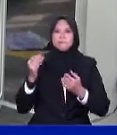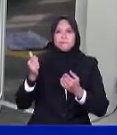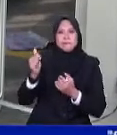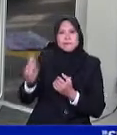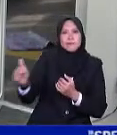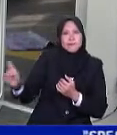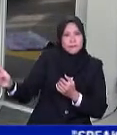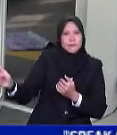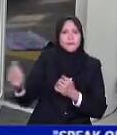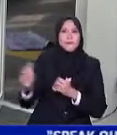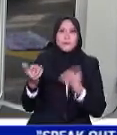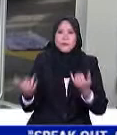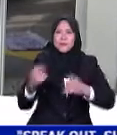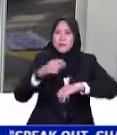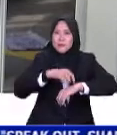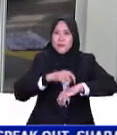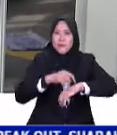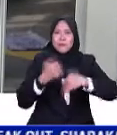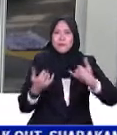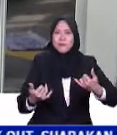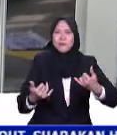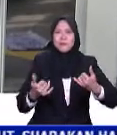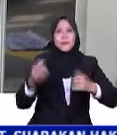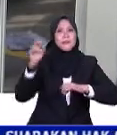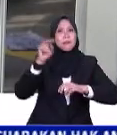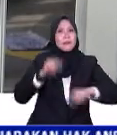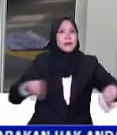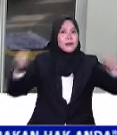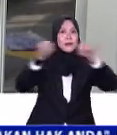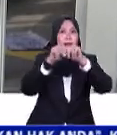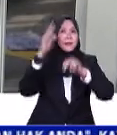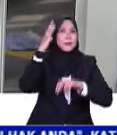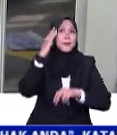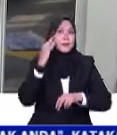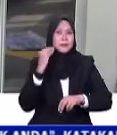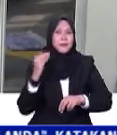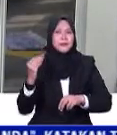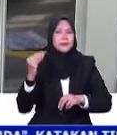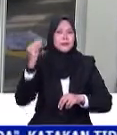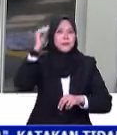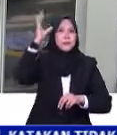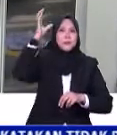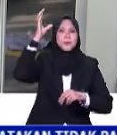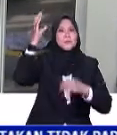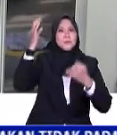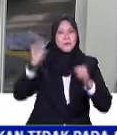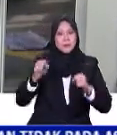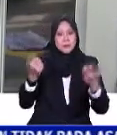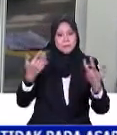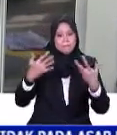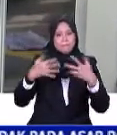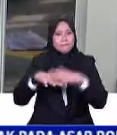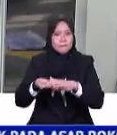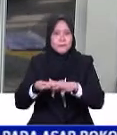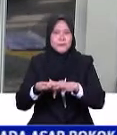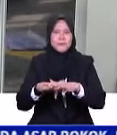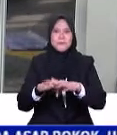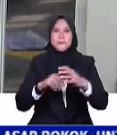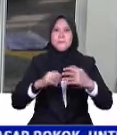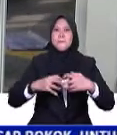Malah sudah tiba masanya bahawa nilai pengalaman ini akan didokumentasikan melalui